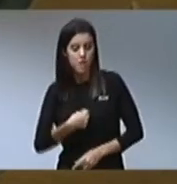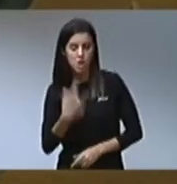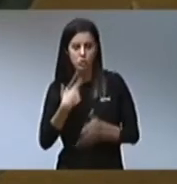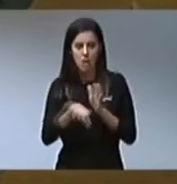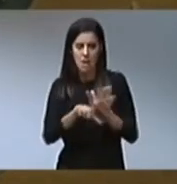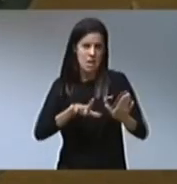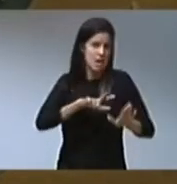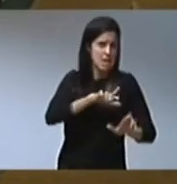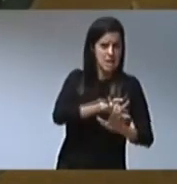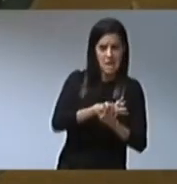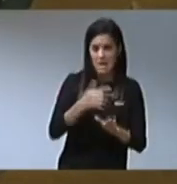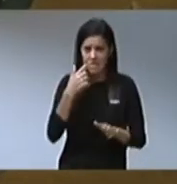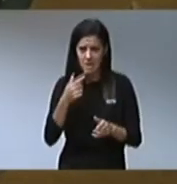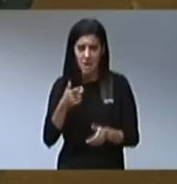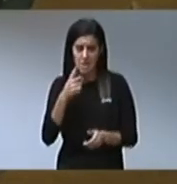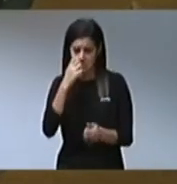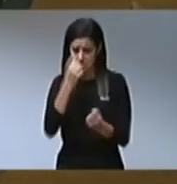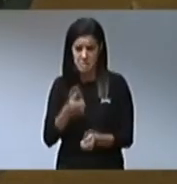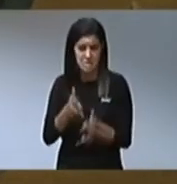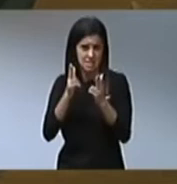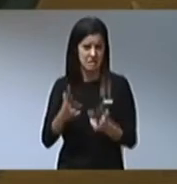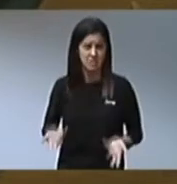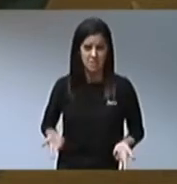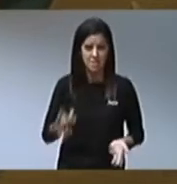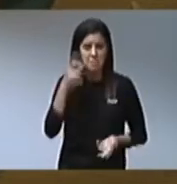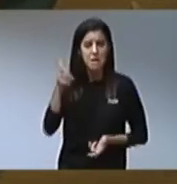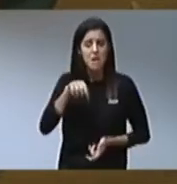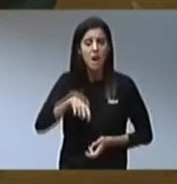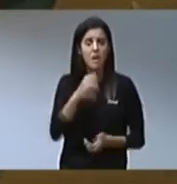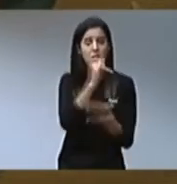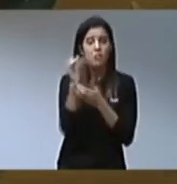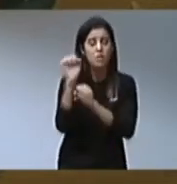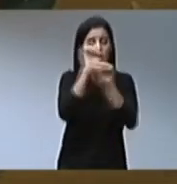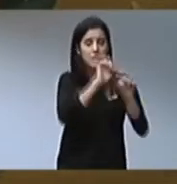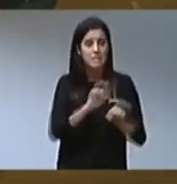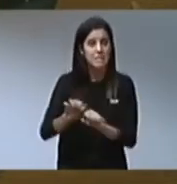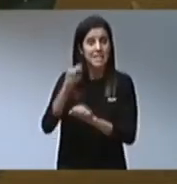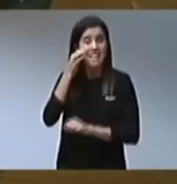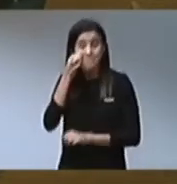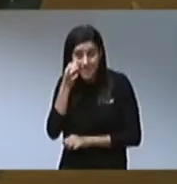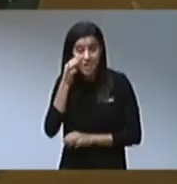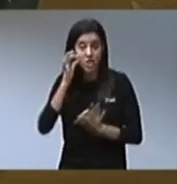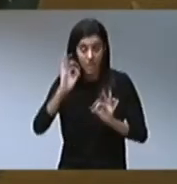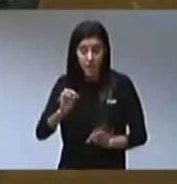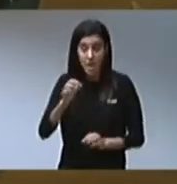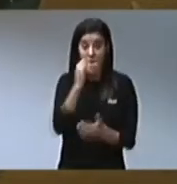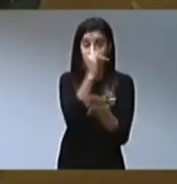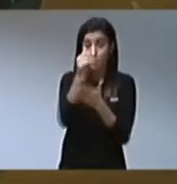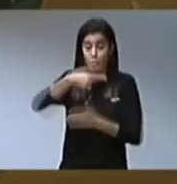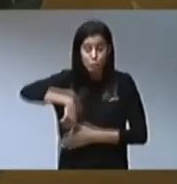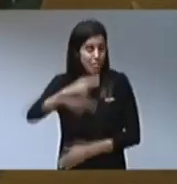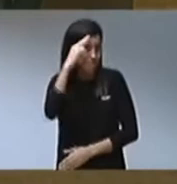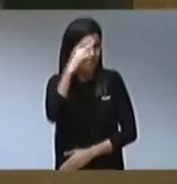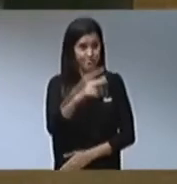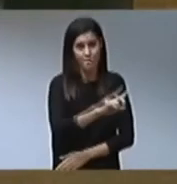barbaritats perquè vostès no tenen fi. Venen així a defensar les institucions però no tenen el més mínim respecte per elles. Per a